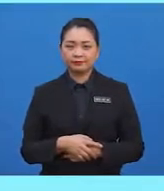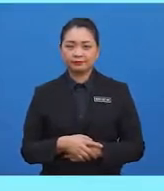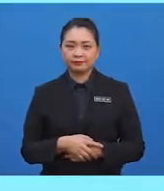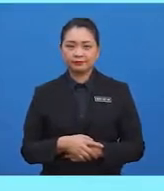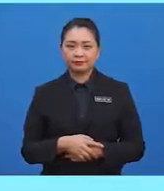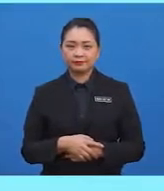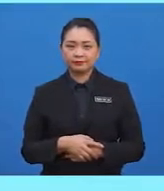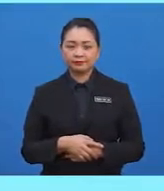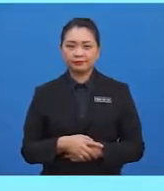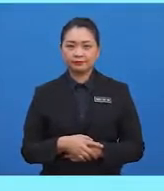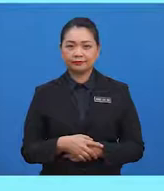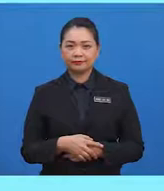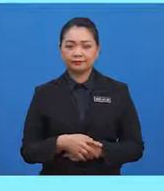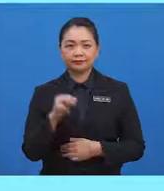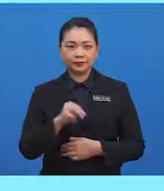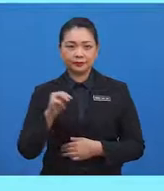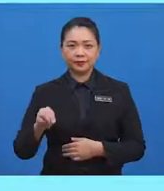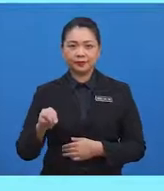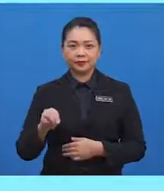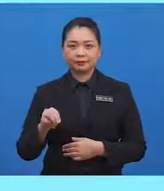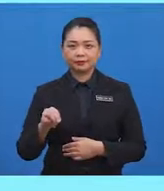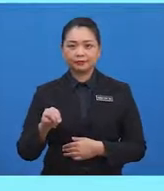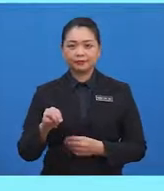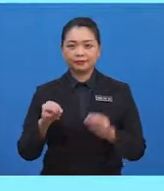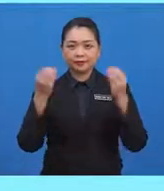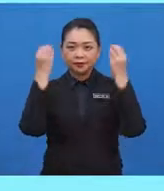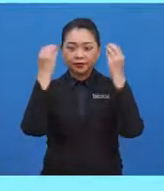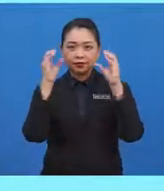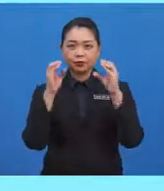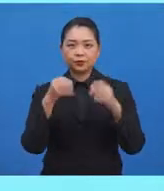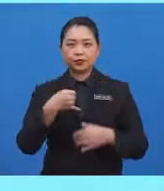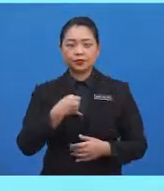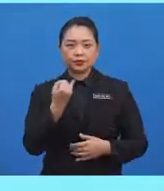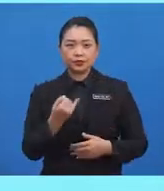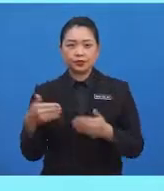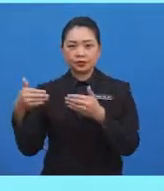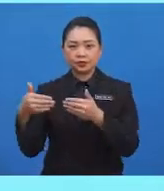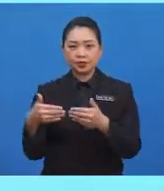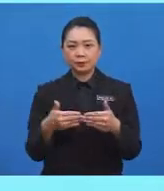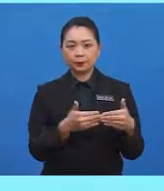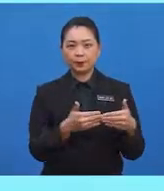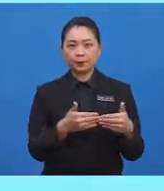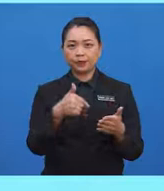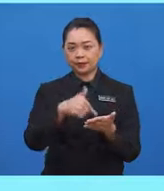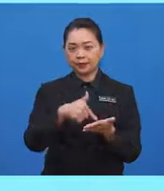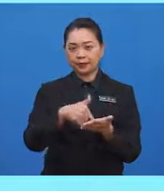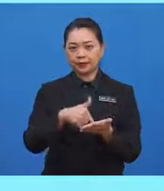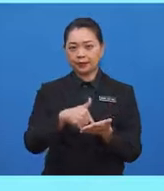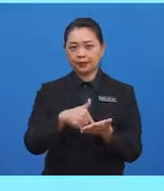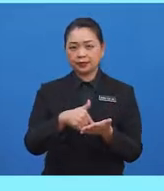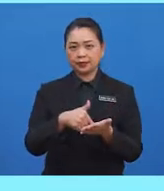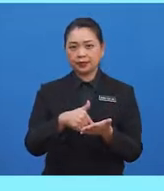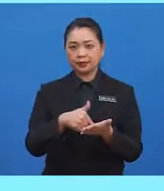Bagus, murid-murid. Segi tiga bersudut tegak mempunyai satu sudut tegak,